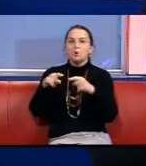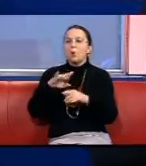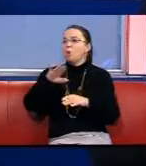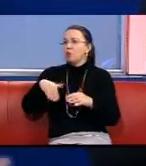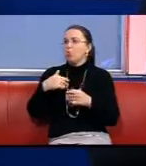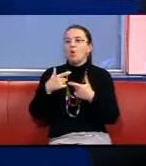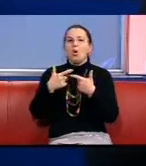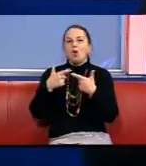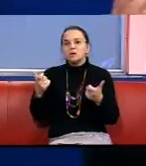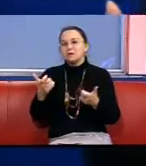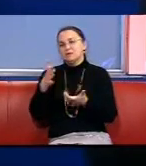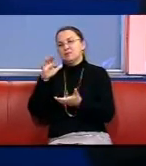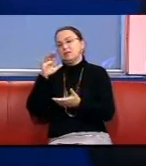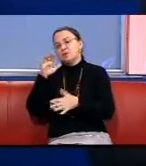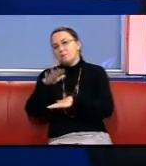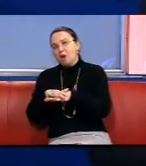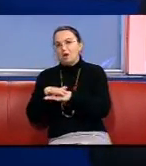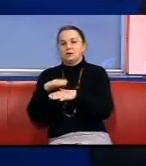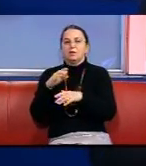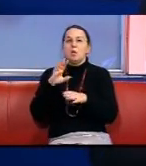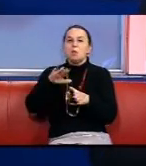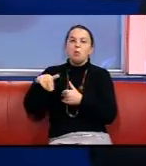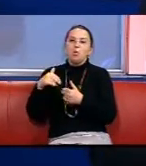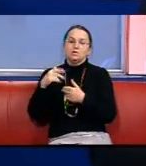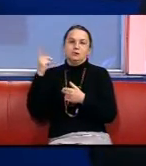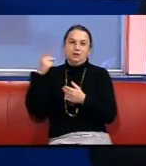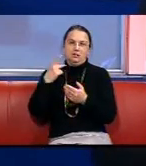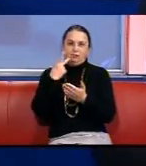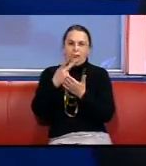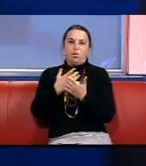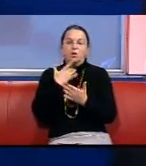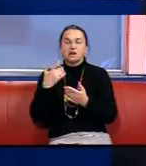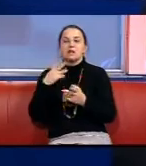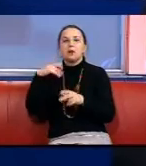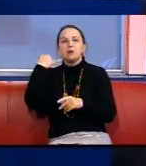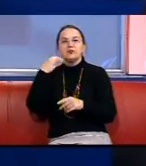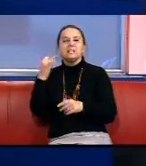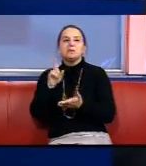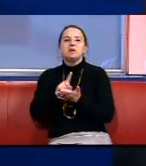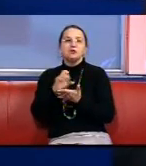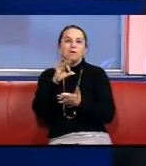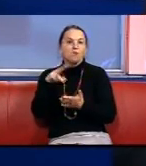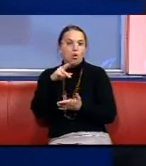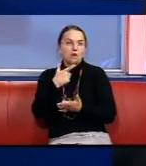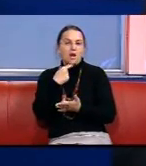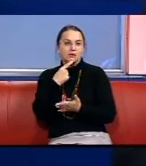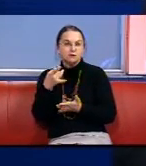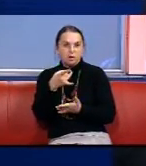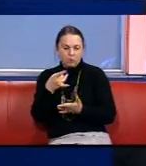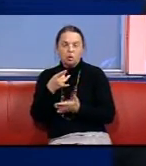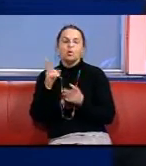сказали, готельний, банківський сектор Да, презентации в Малом Зале к нам позвонили із пенсіонного фонда Ленинського района і сказали о том, що